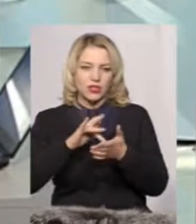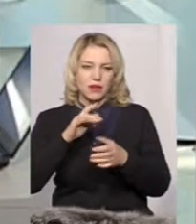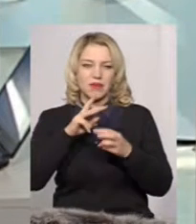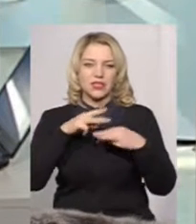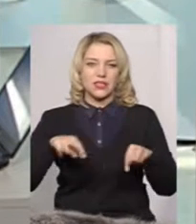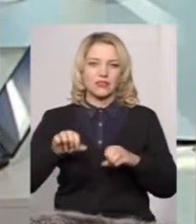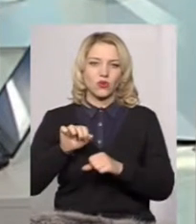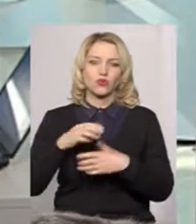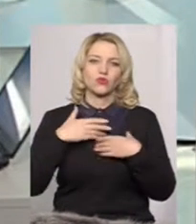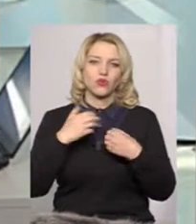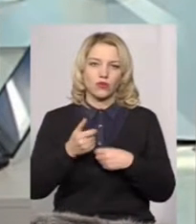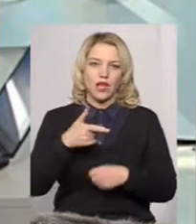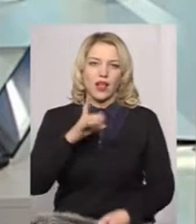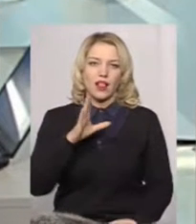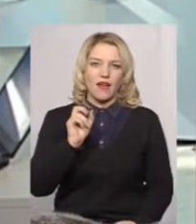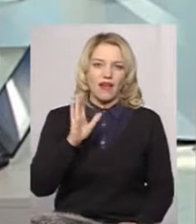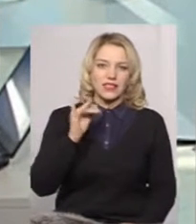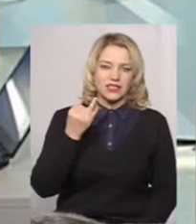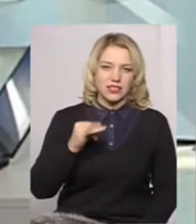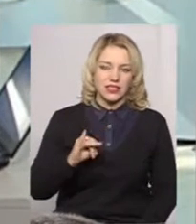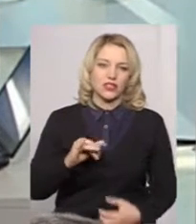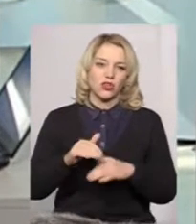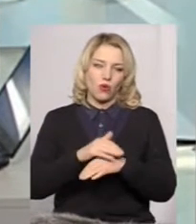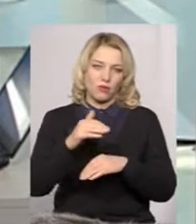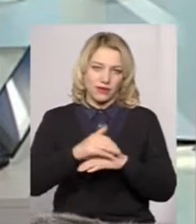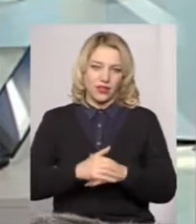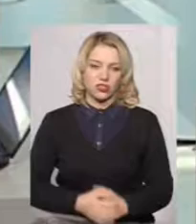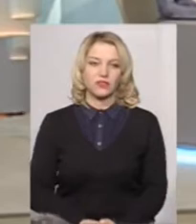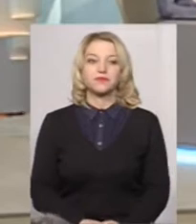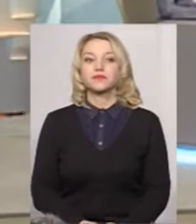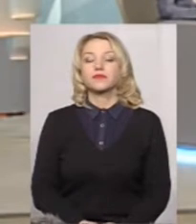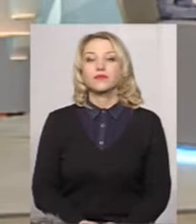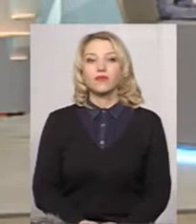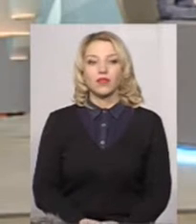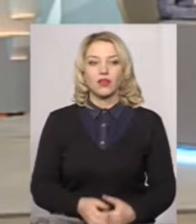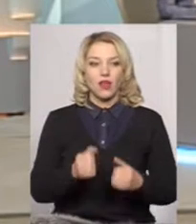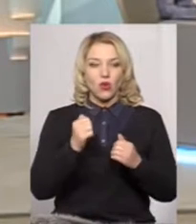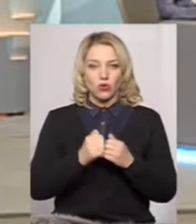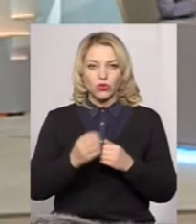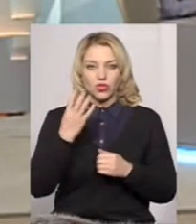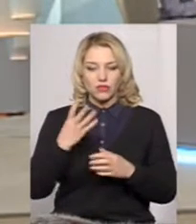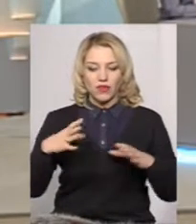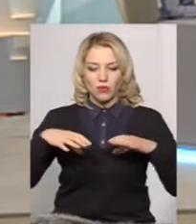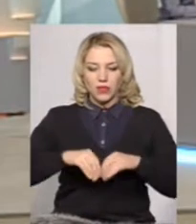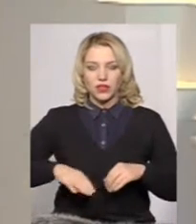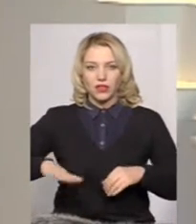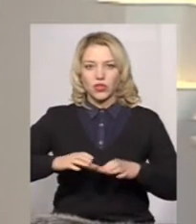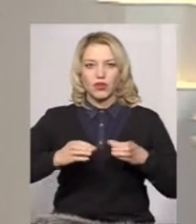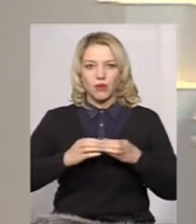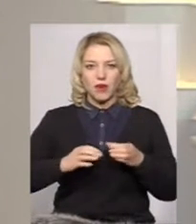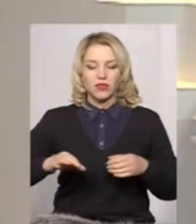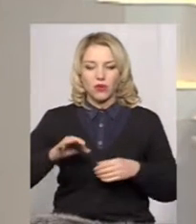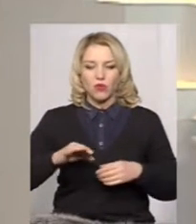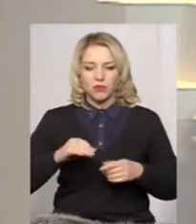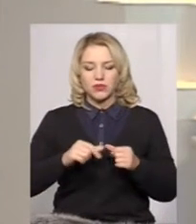здоров'я України Ярославом Главацьким. Доброго вечора. У кожній четвертій об'єднаній територіальній громаді